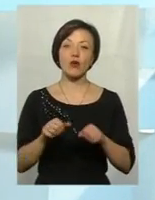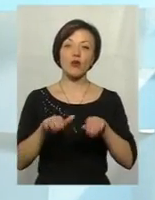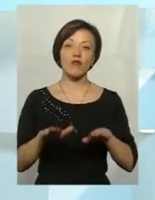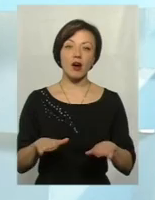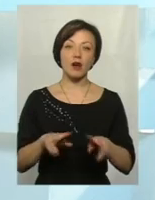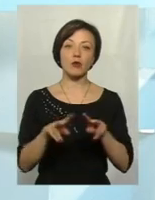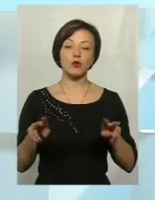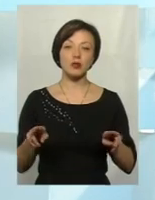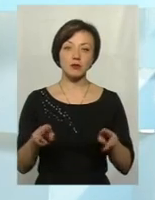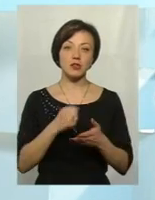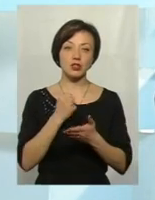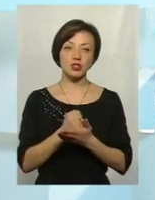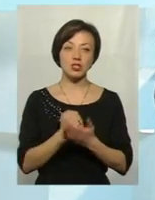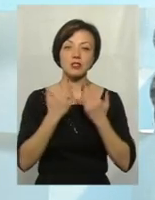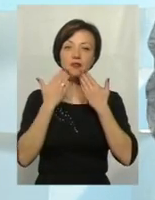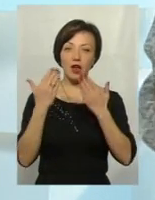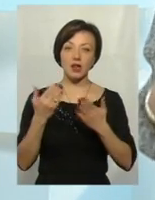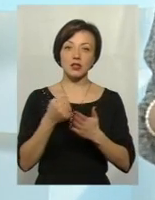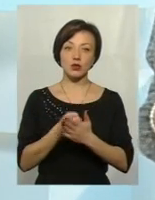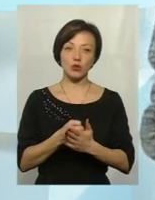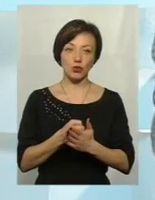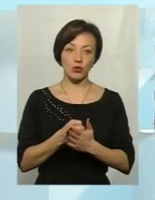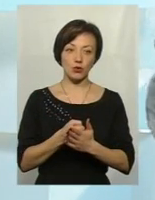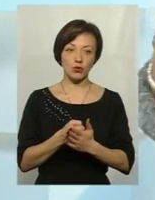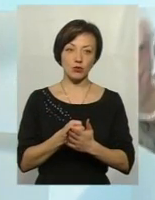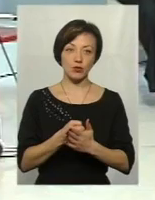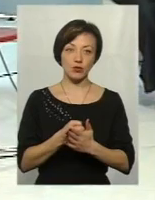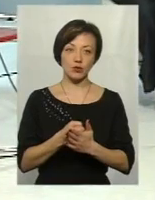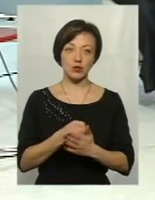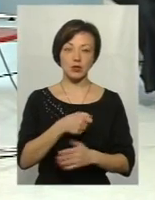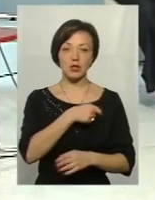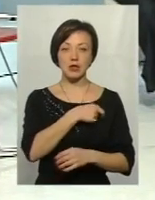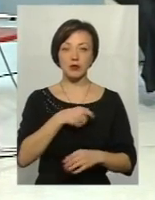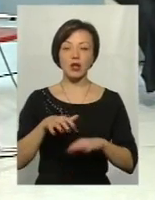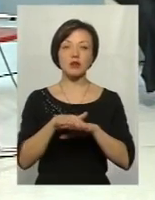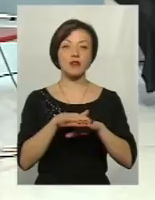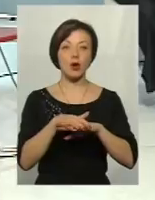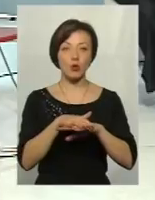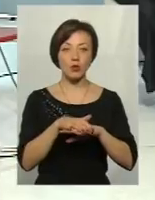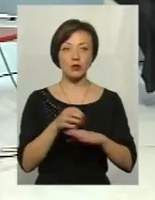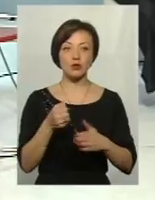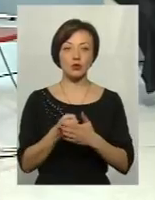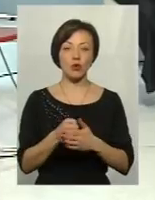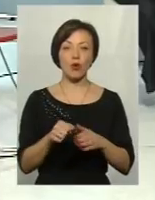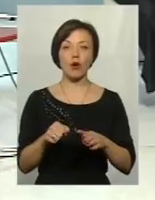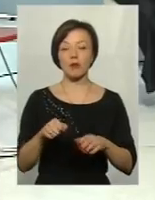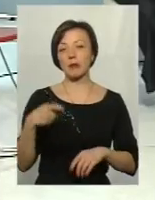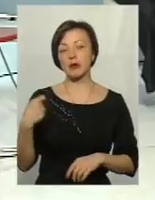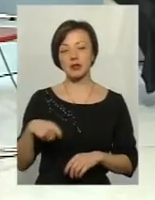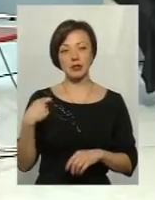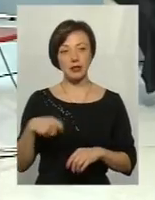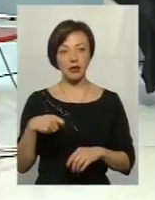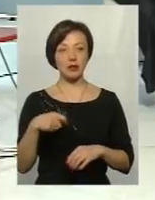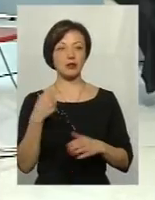подібні рішення, звернення до депутатів народних, до глави держави,